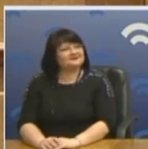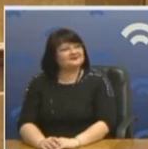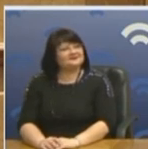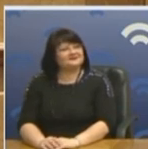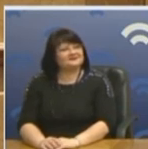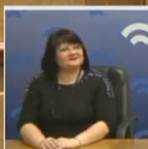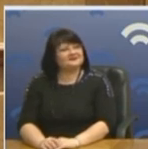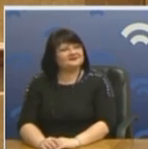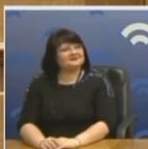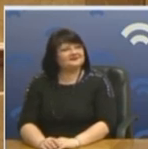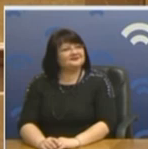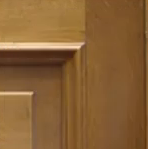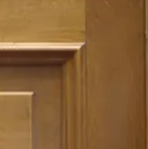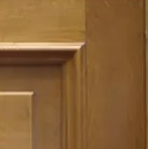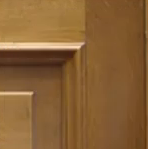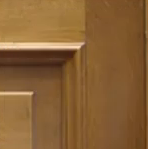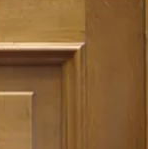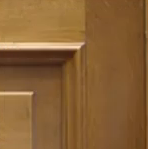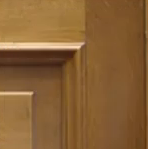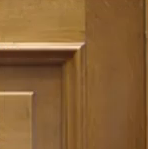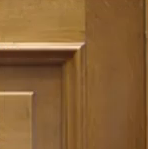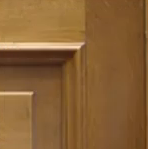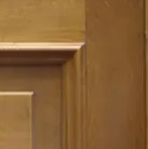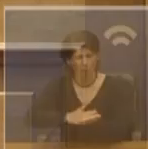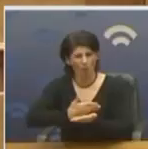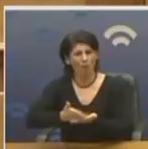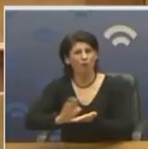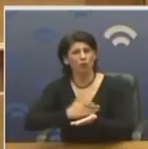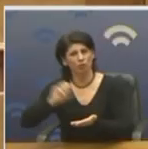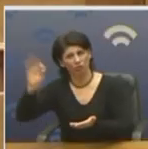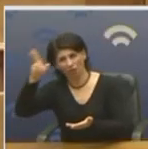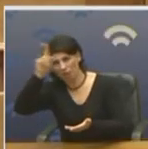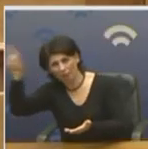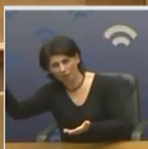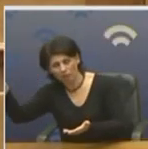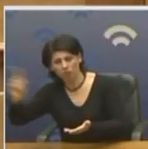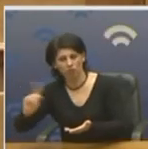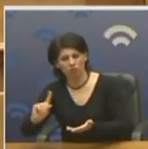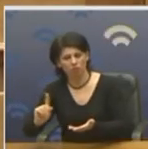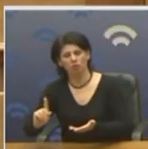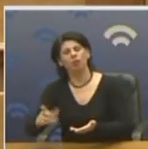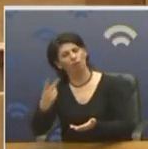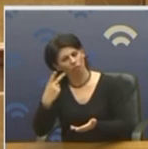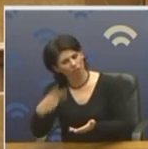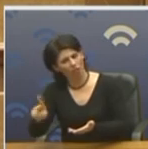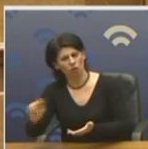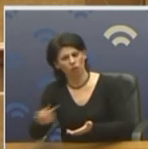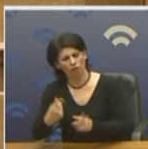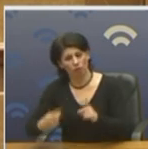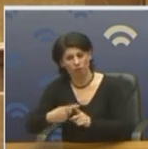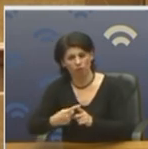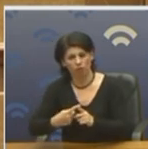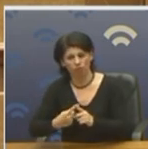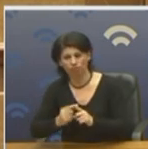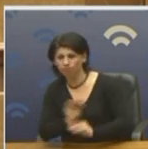ελληνικών όμως προϊόντων. Να μην μου πηγαίνει βούτυρο ο Λούπακ να μου παίρνει ο Έλληνας. Να παίρνει ελληνικά προϊόντα. Δώστε του 200 ευρώ πόνους. Για να κινηθεί η αγορά σας